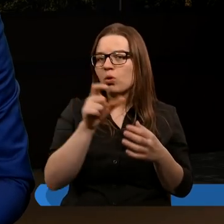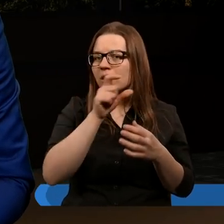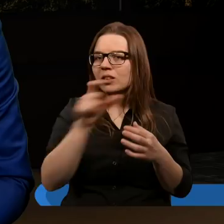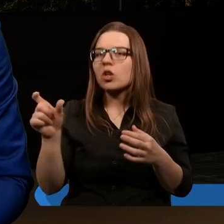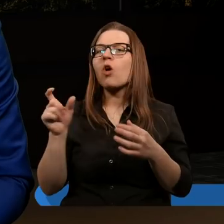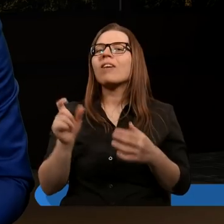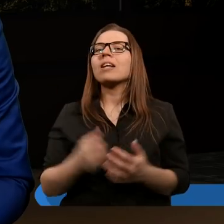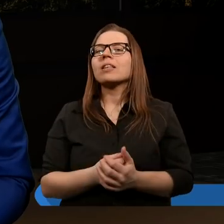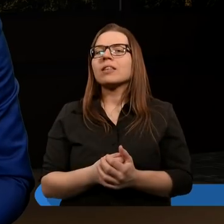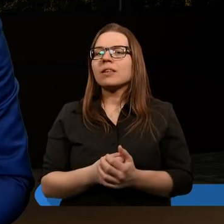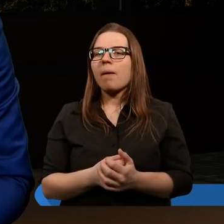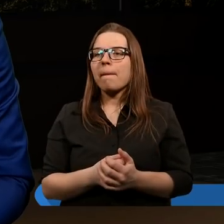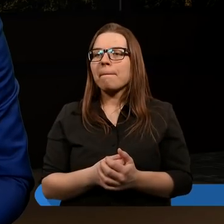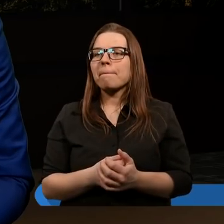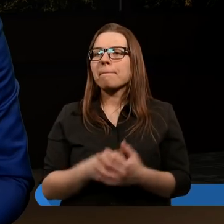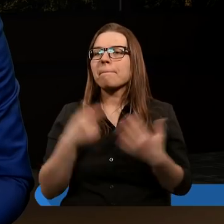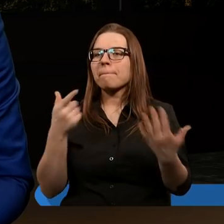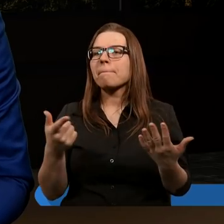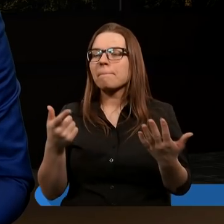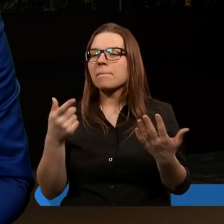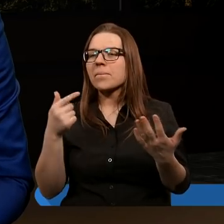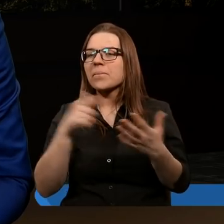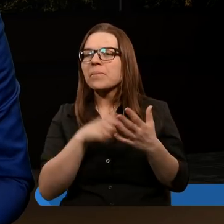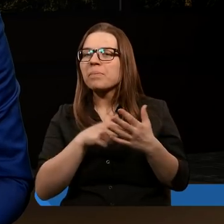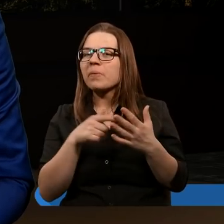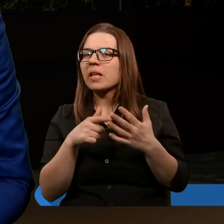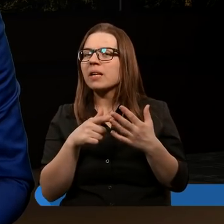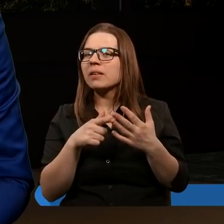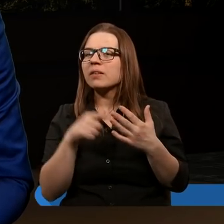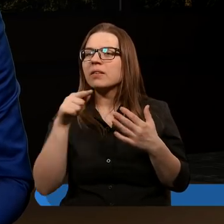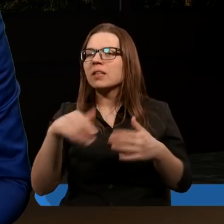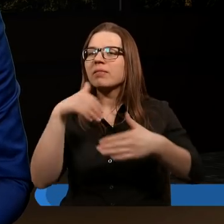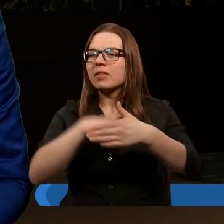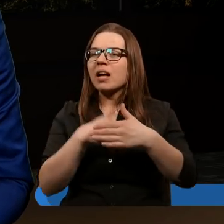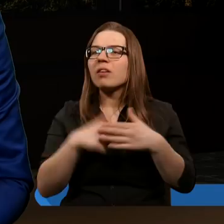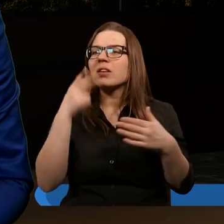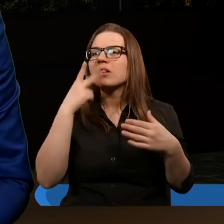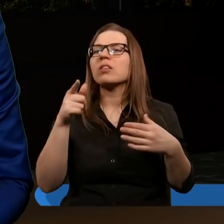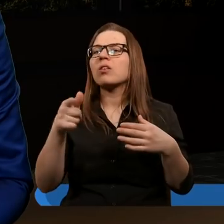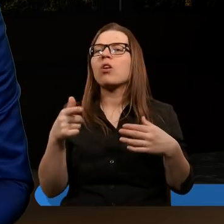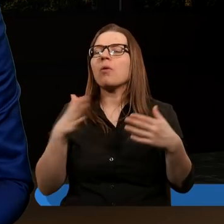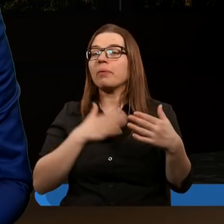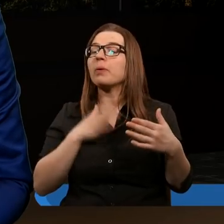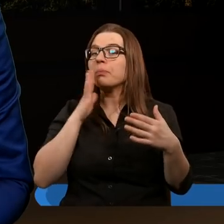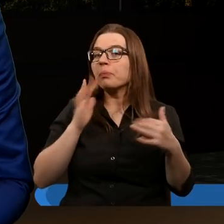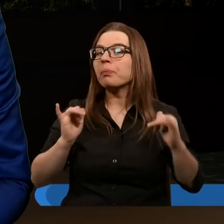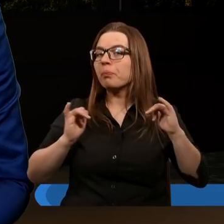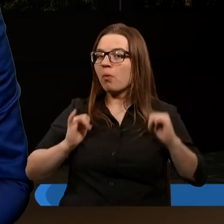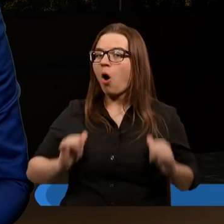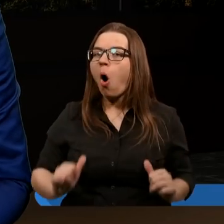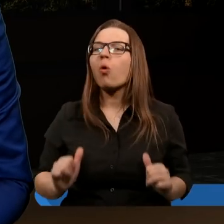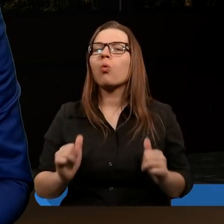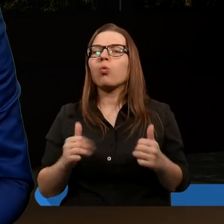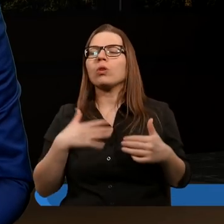może nawet głową w dół. Co mnie naprawdę fascynowało właśnie w ich zachowaniu, mianowicie to, że oni mieli pokój. Często